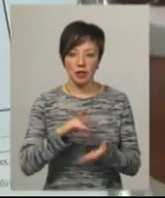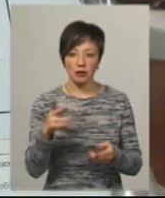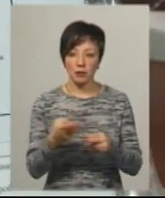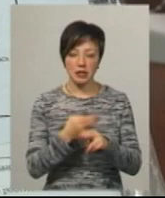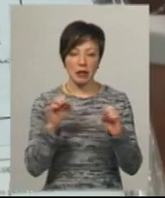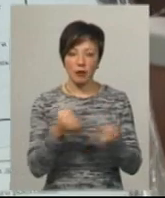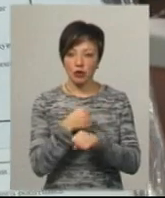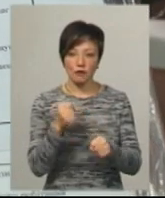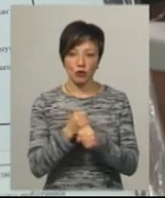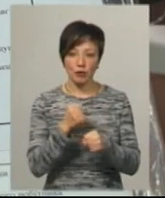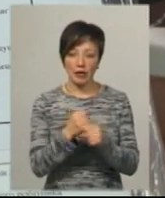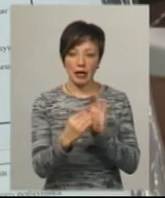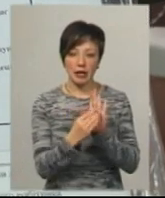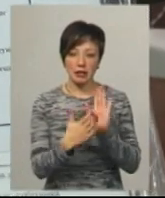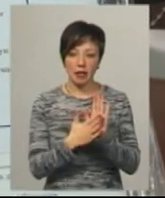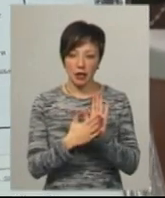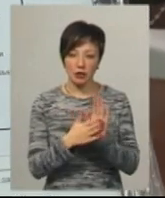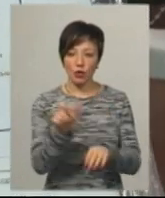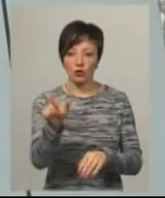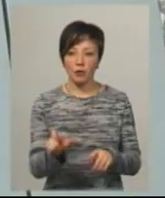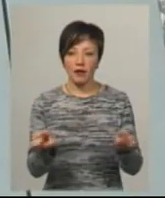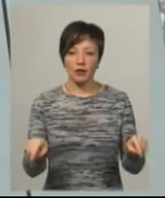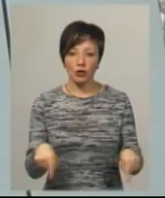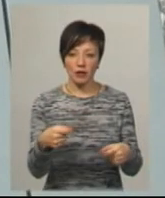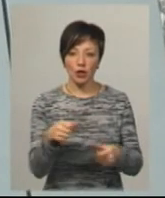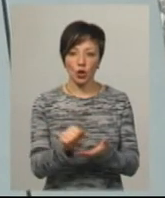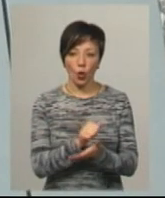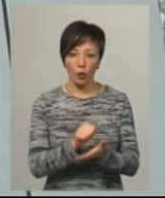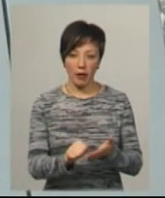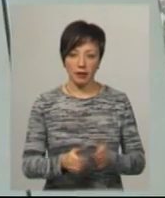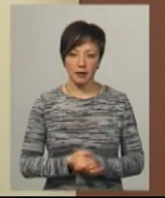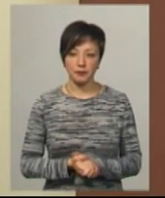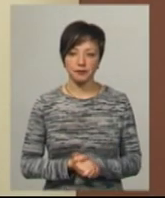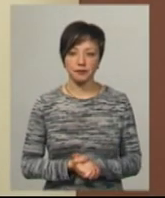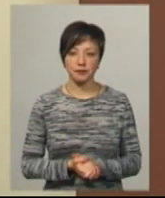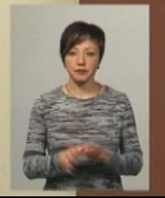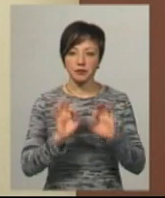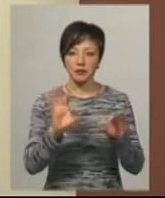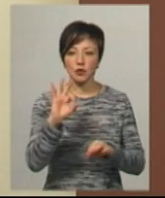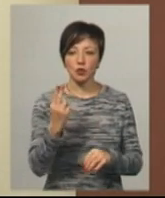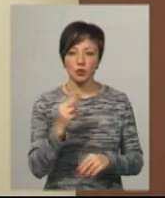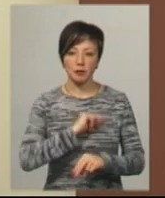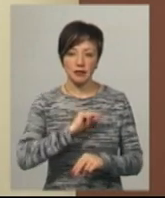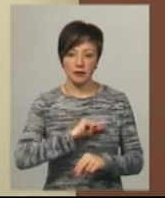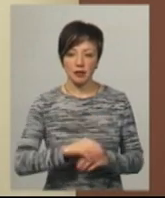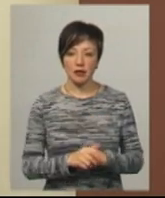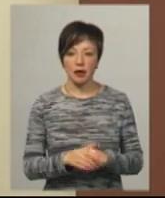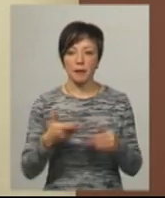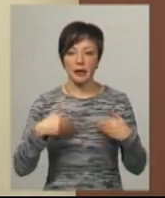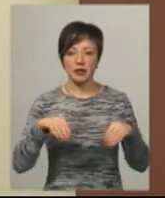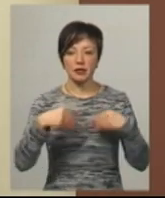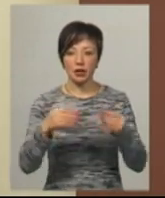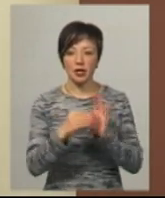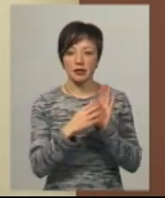без якого неможливо зробити реєстрацію особи та відновити документи, розповідає соціальний працівник Валентина Жертецька. Ми надаємо